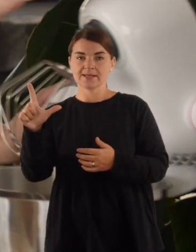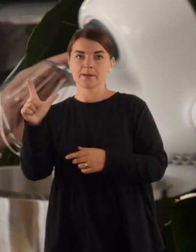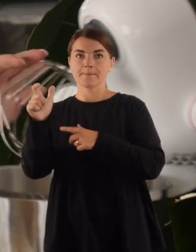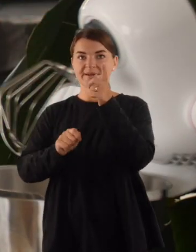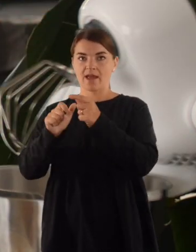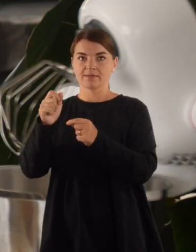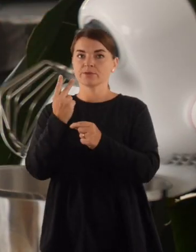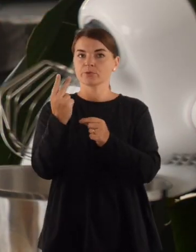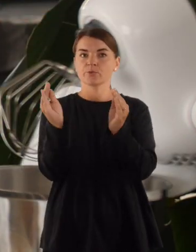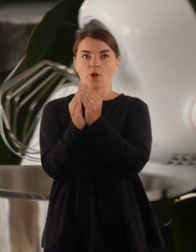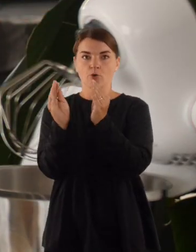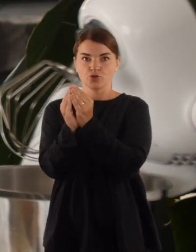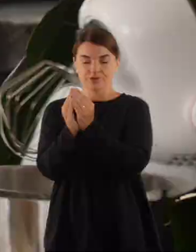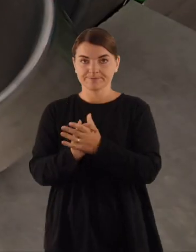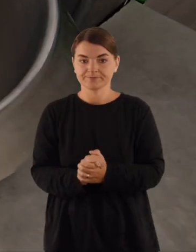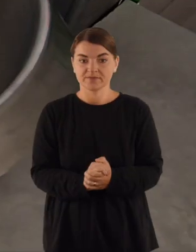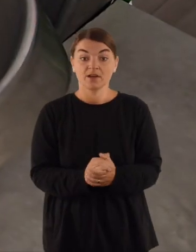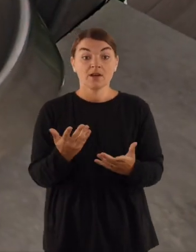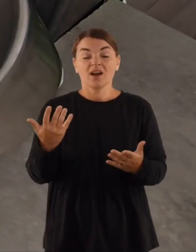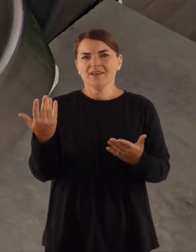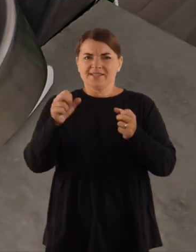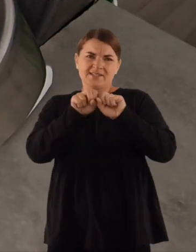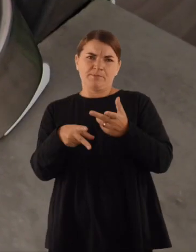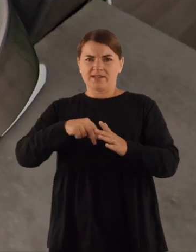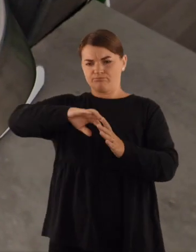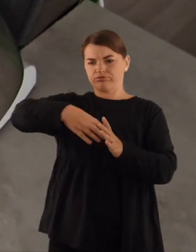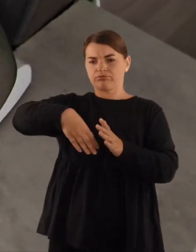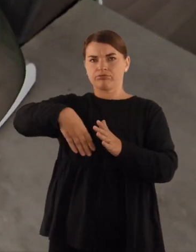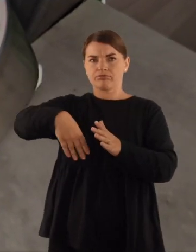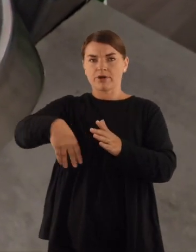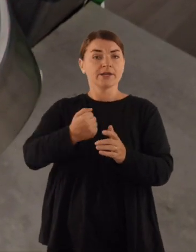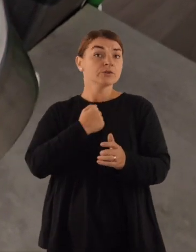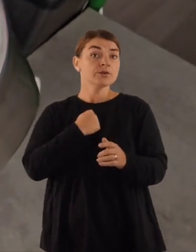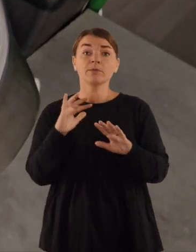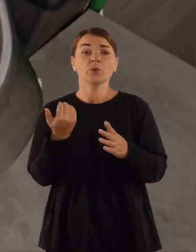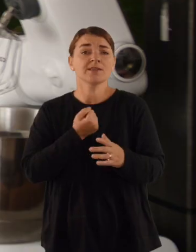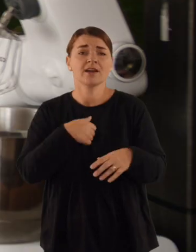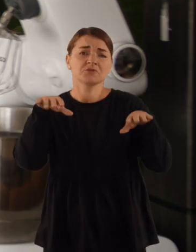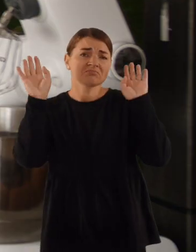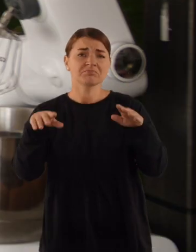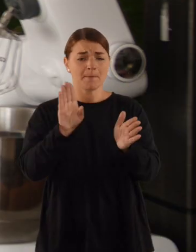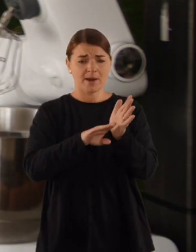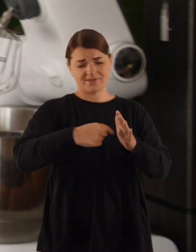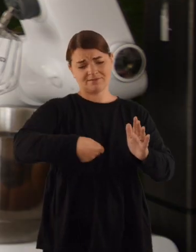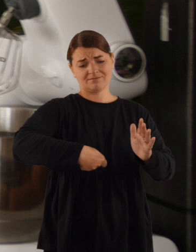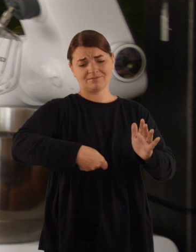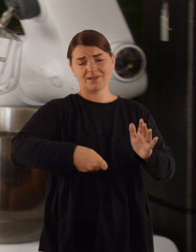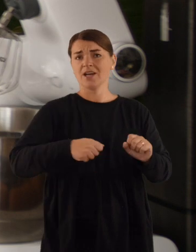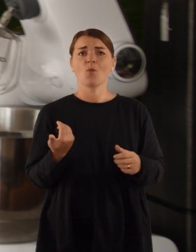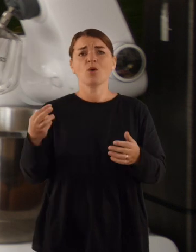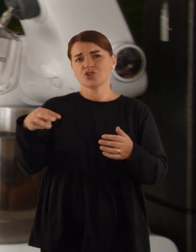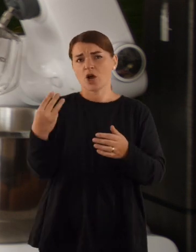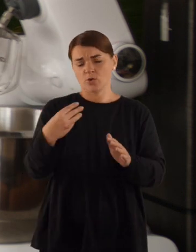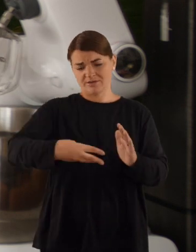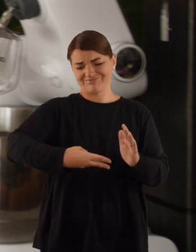du kiaušiniai. Liuciną užpilui paruošti naudoja štai tokį aparatą, bet jei tokią neturite, galite naudoti rankinį plakiklį arba šakutę.